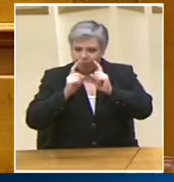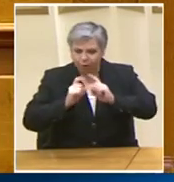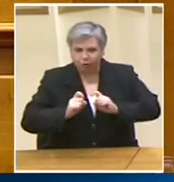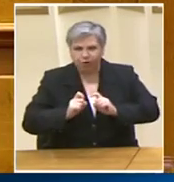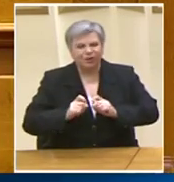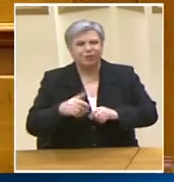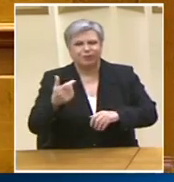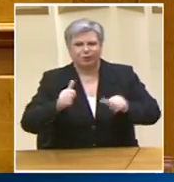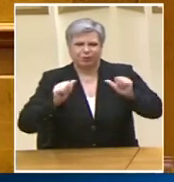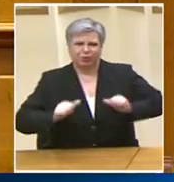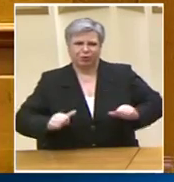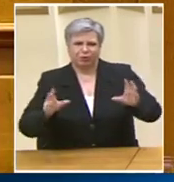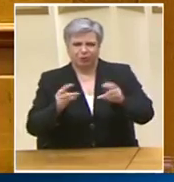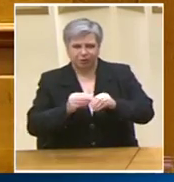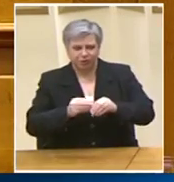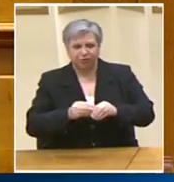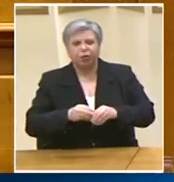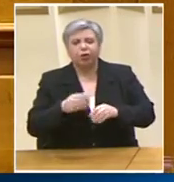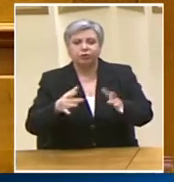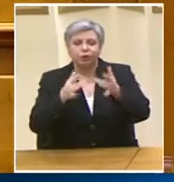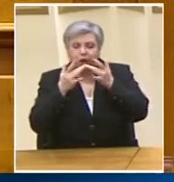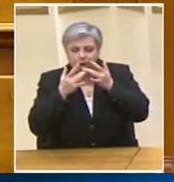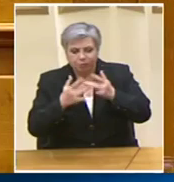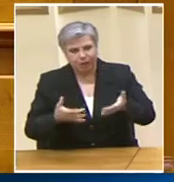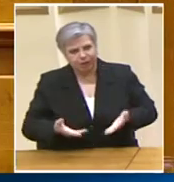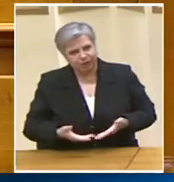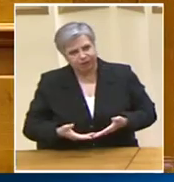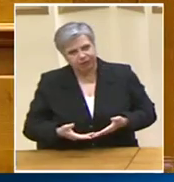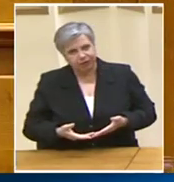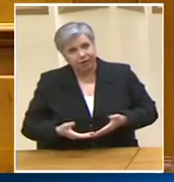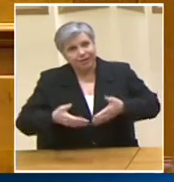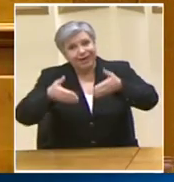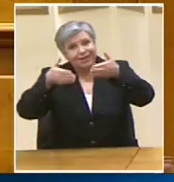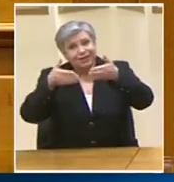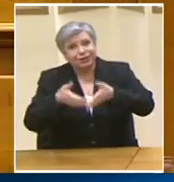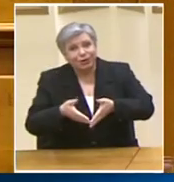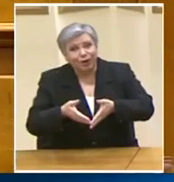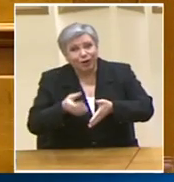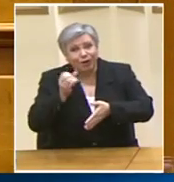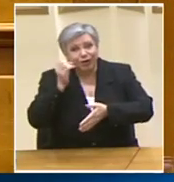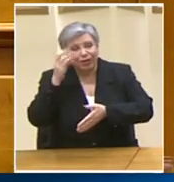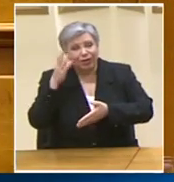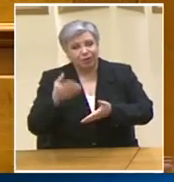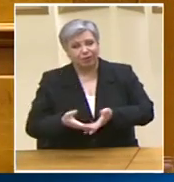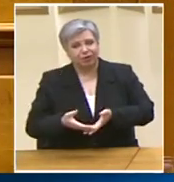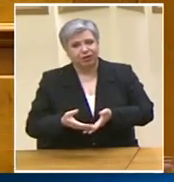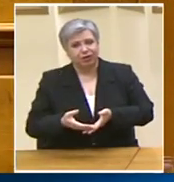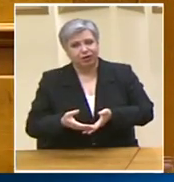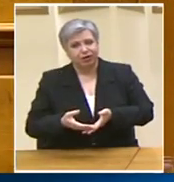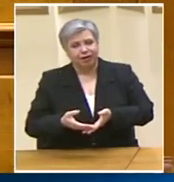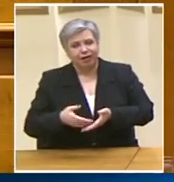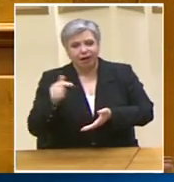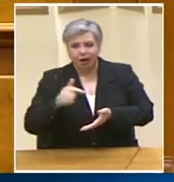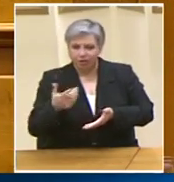Γιατί δεν ενοχλείτε σήμερα Από τον υμνητή της Χούντας Τώρα Επαναλαμβάνω όχι τότε Τότε ήταν και ο Τύριος Βορρίδης Και άλλα στελέχη σας